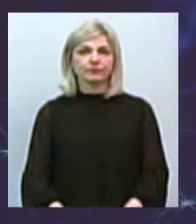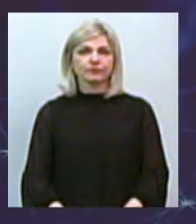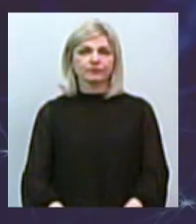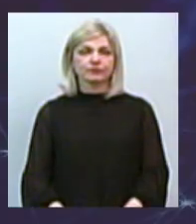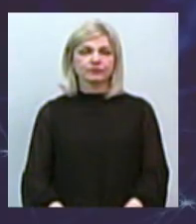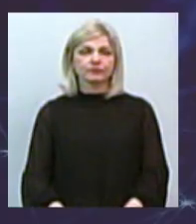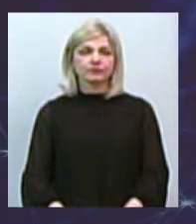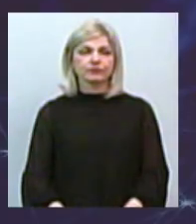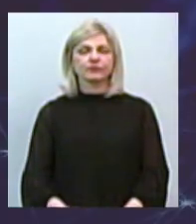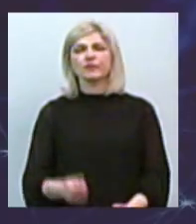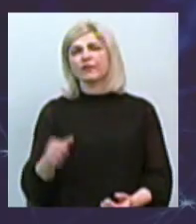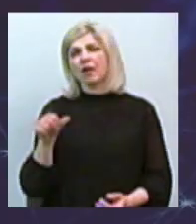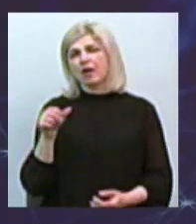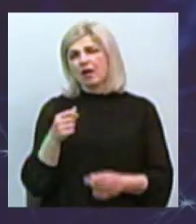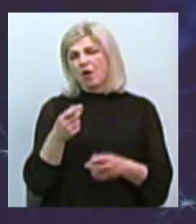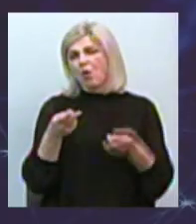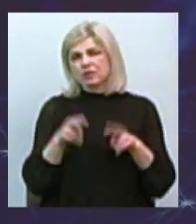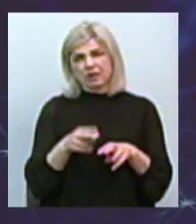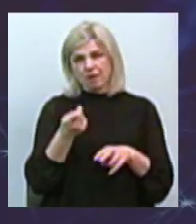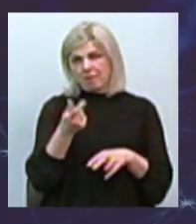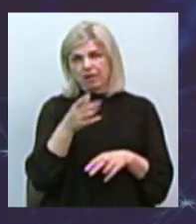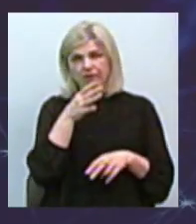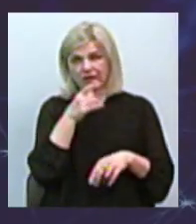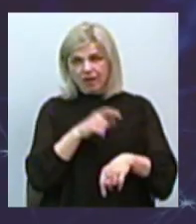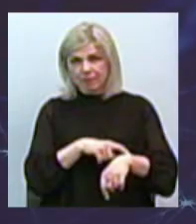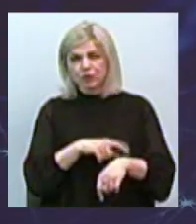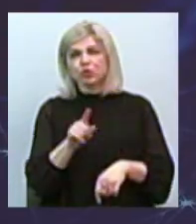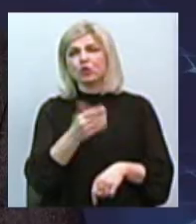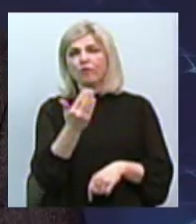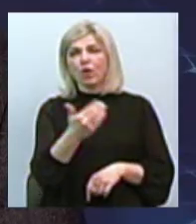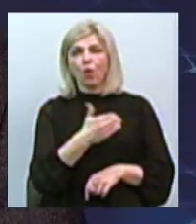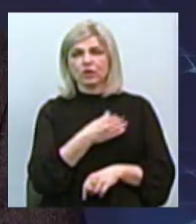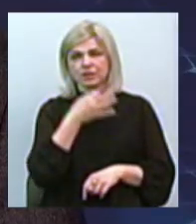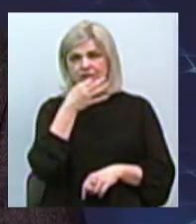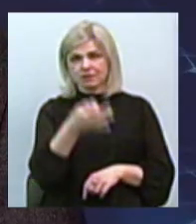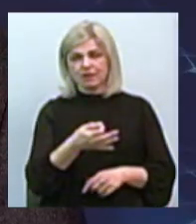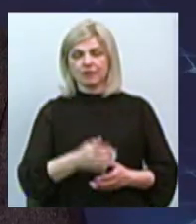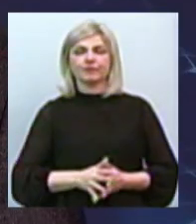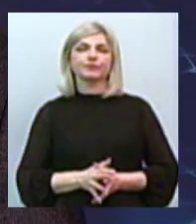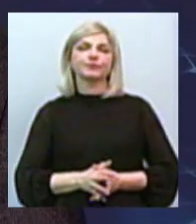Миклана, залишається буквально пів хвилини. Що ви хотіли б сказати нашим радичам?